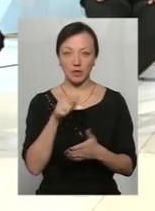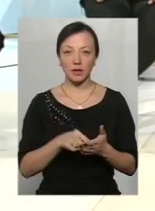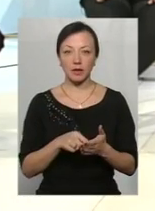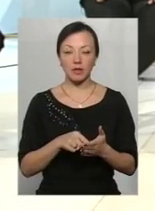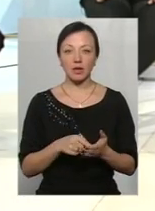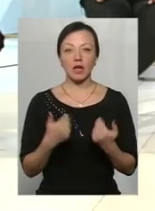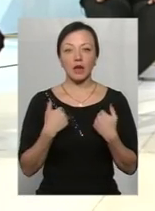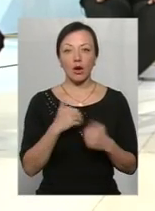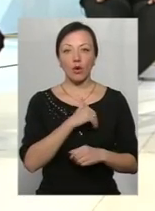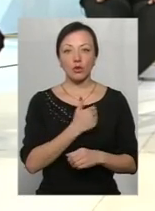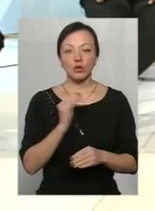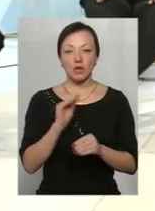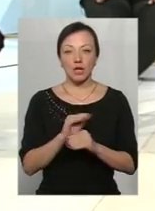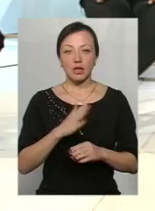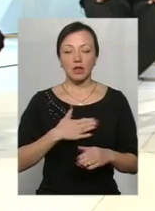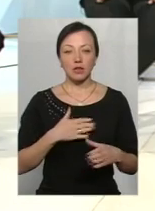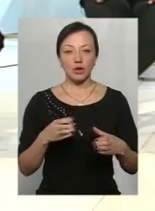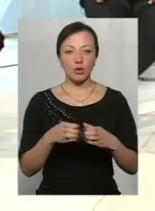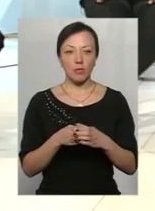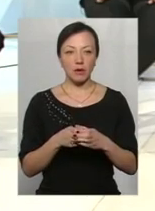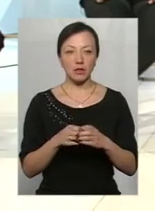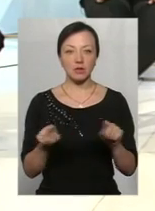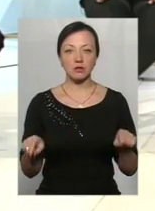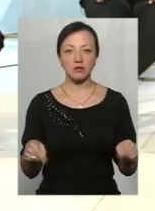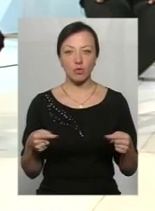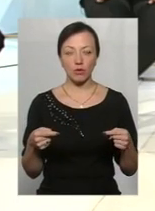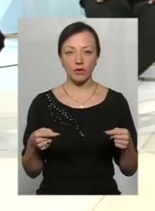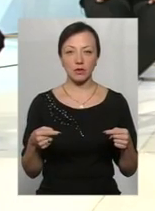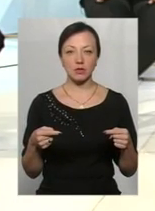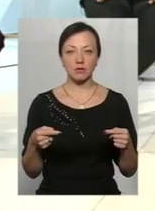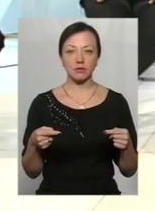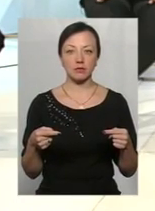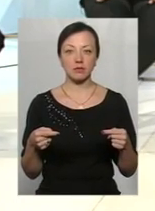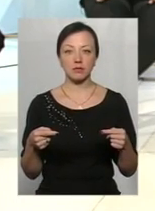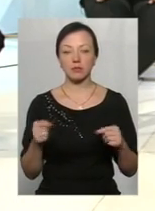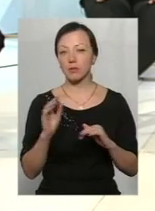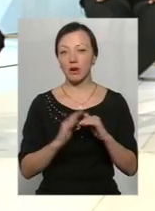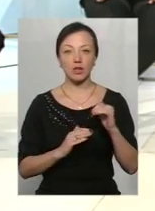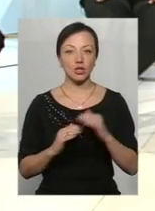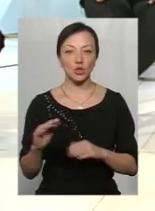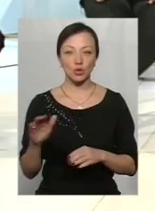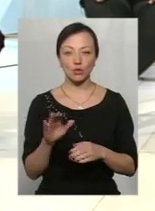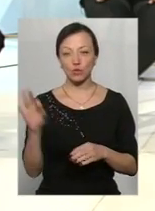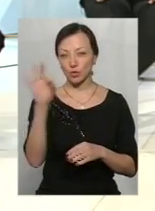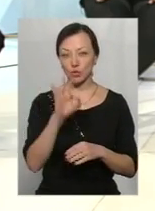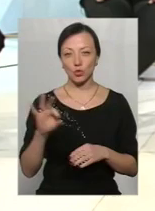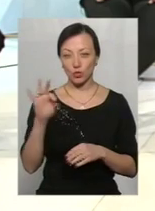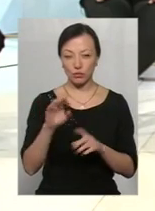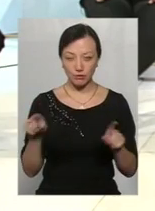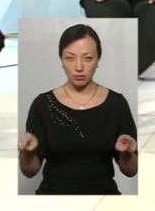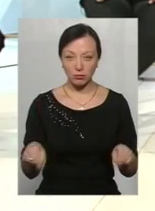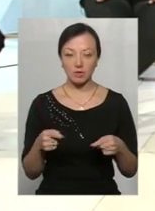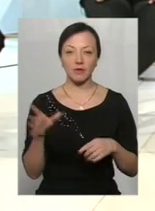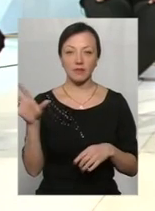Я хочу додати, наша громада створювалася практично з нуля і нам все